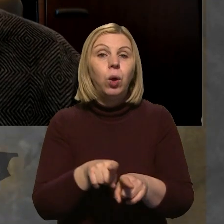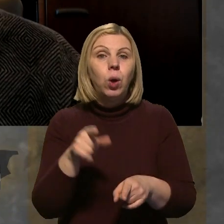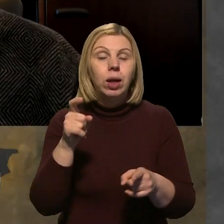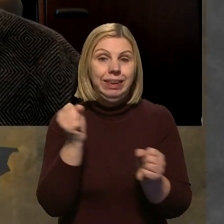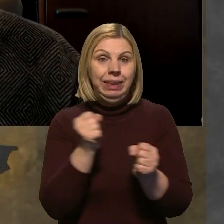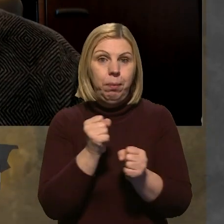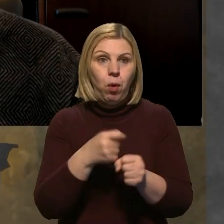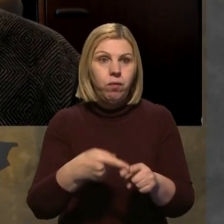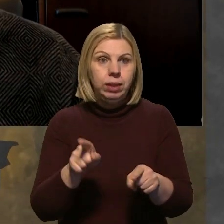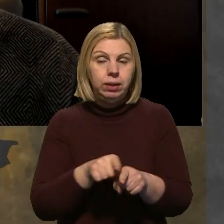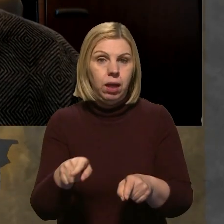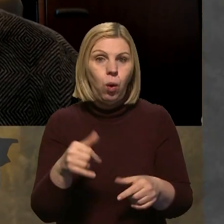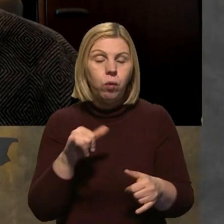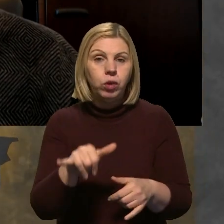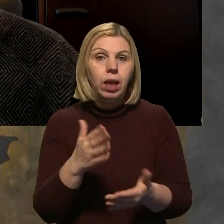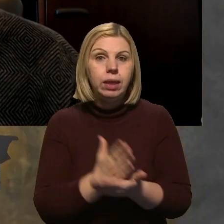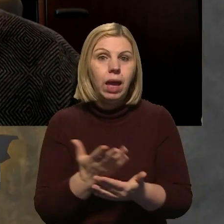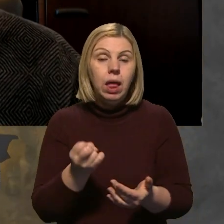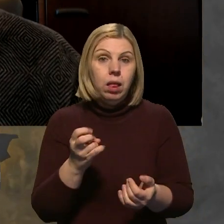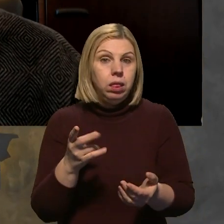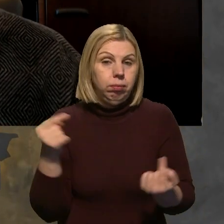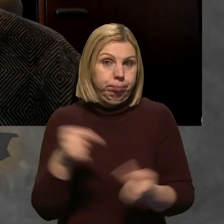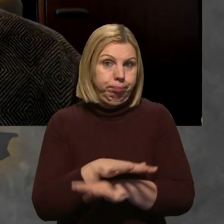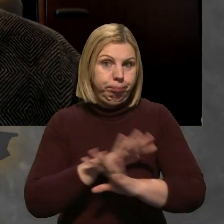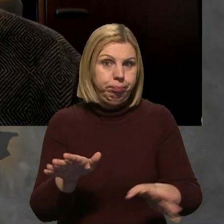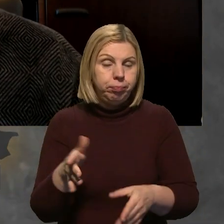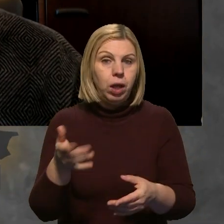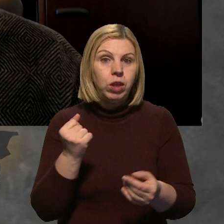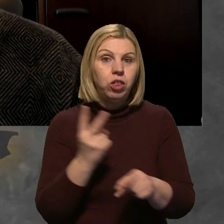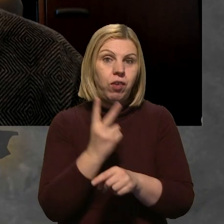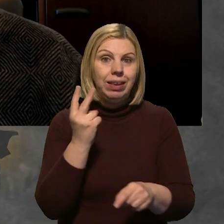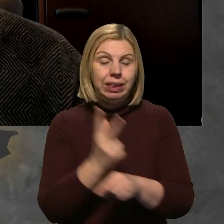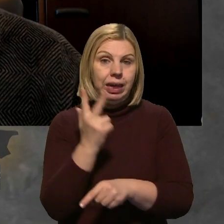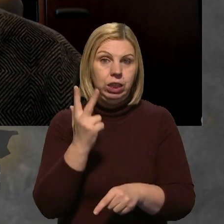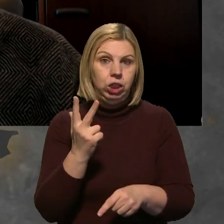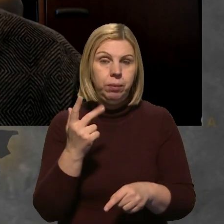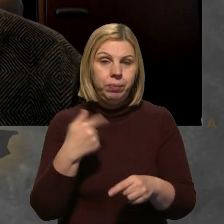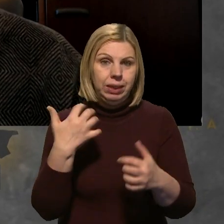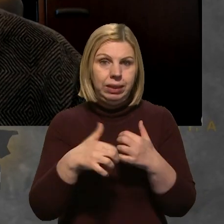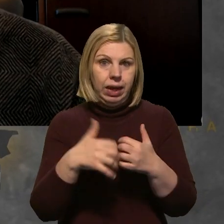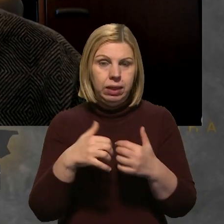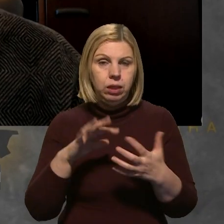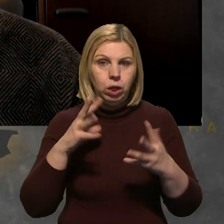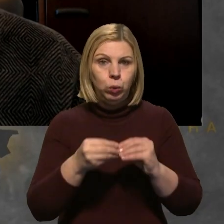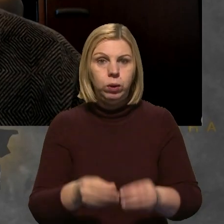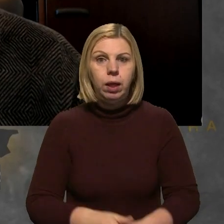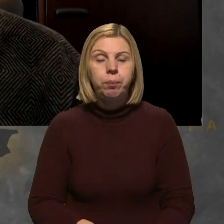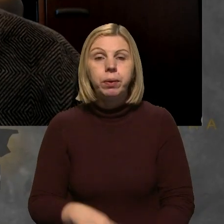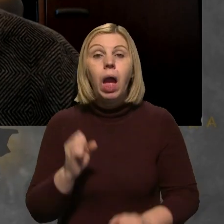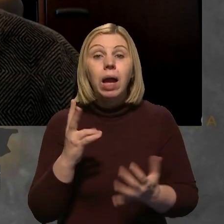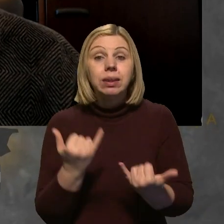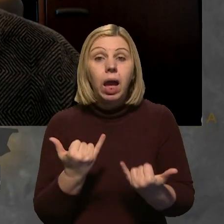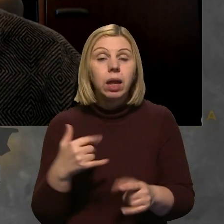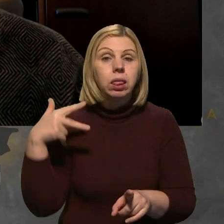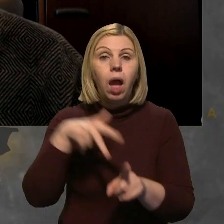зимового ця приточність, вона є нехарактерною, і вона вдвічі, втричі перевищує середні показники. А яке зараз